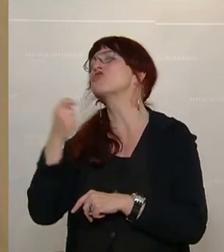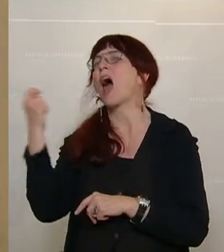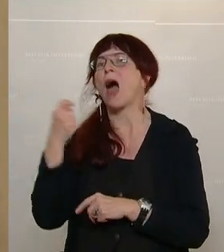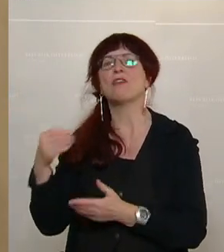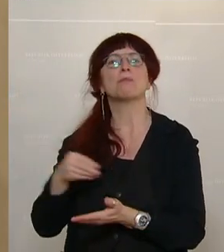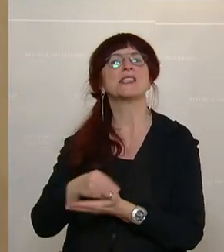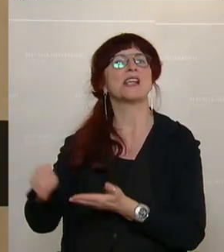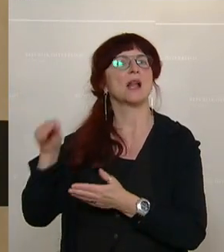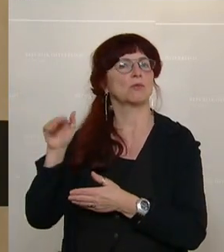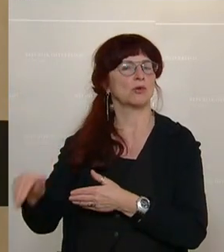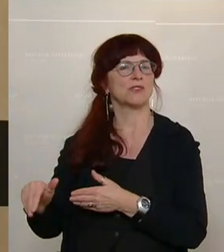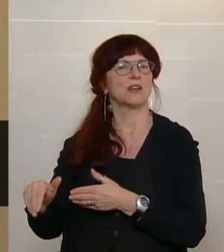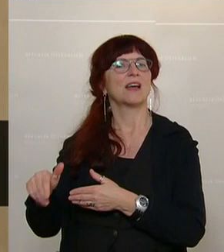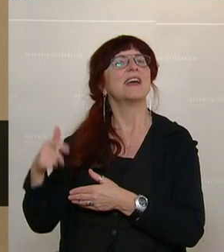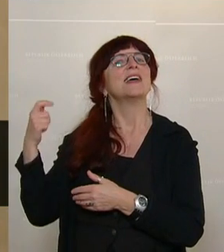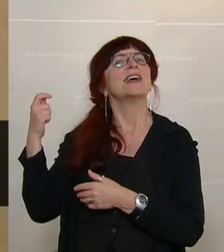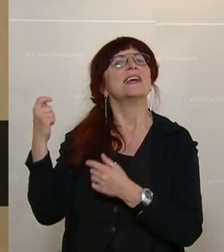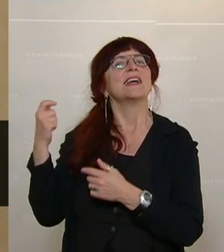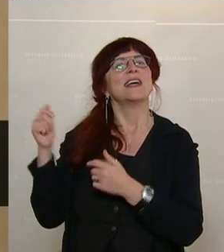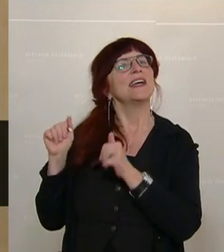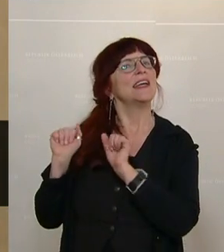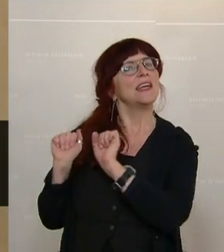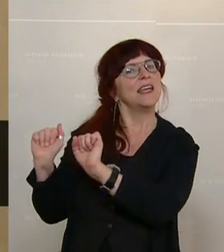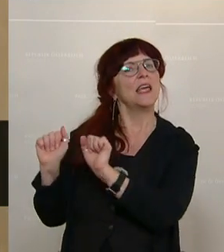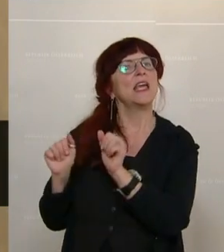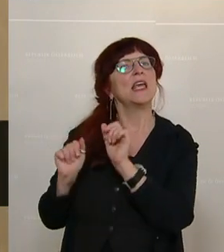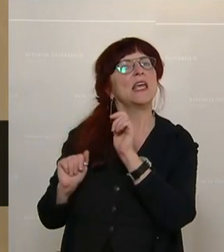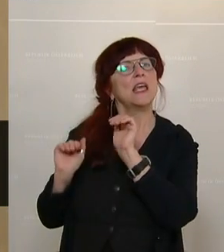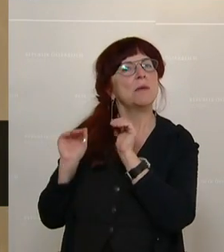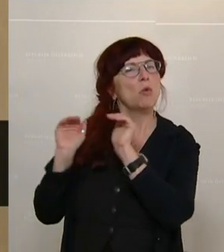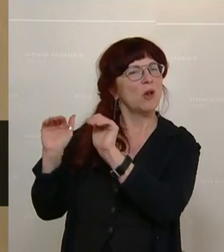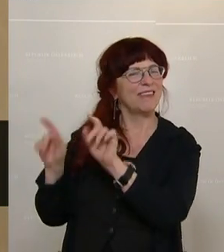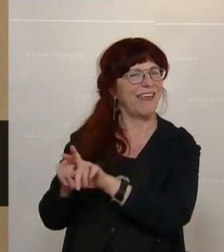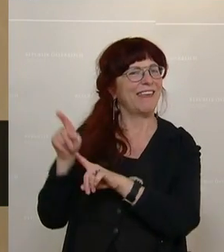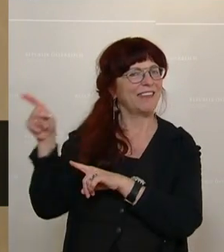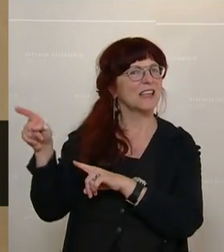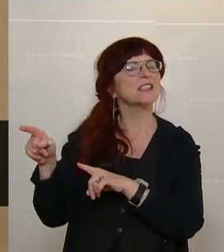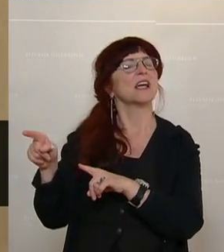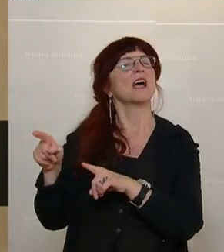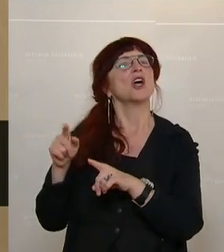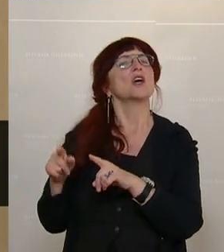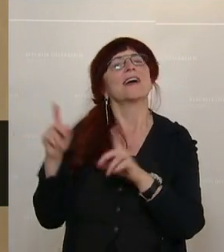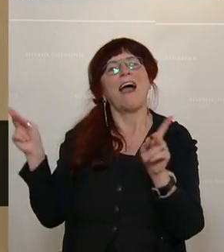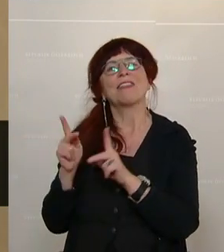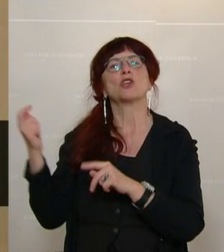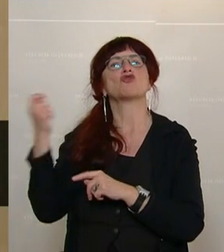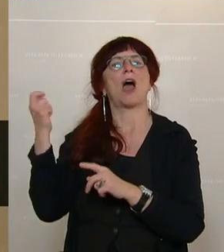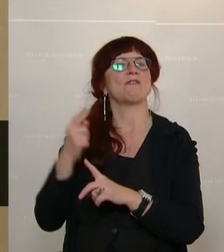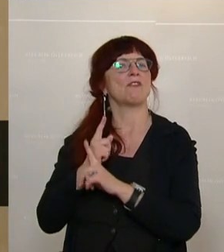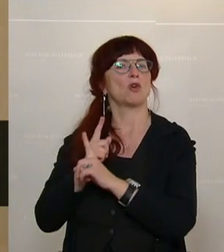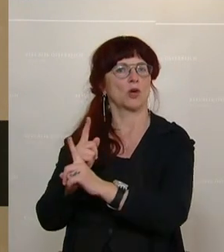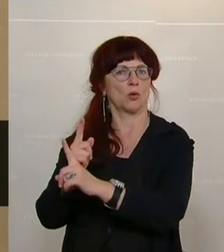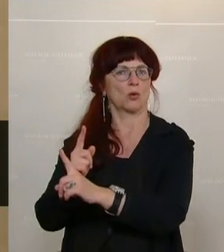Die Immunität hemmt die Strafverfolgung, er wird seine Strafe zahlen, nur nicht jetzt. Bei der Immunität geht es einzig